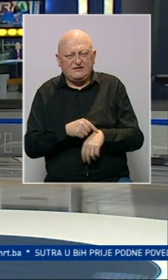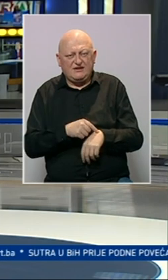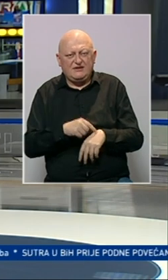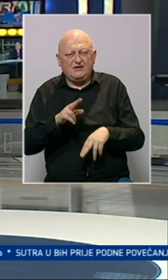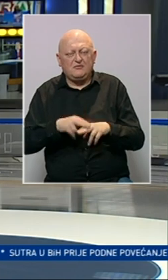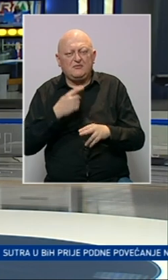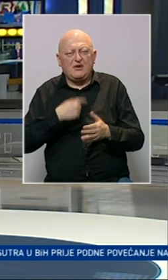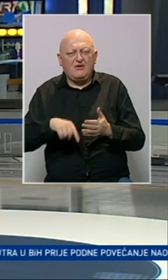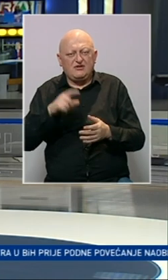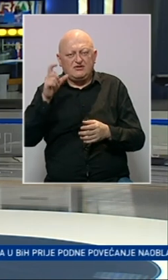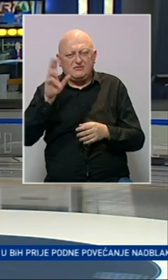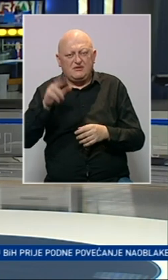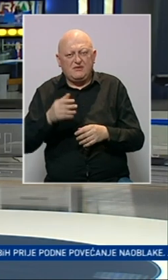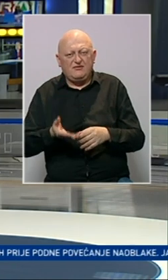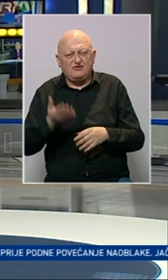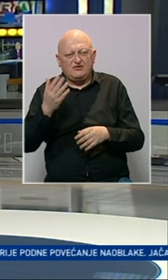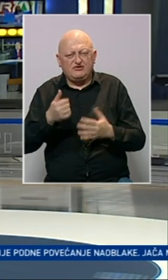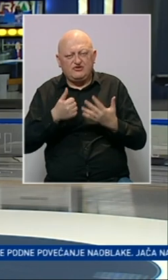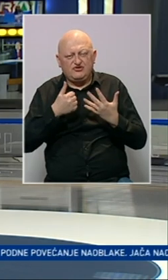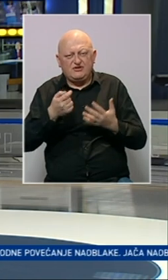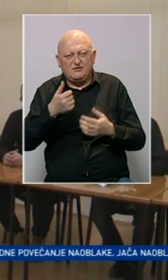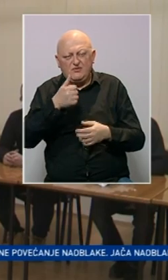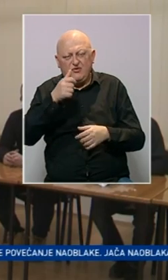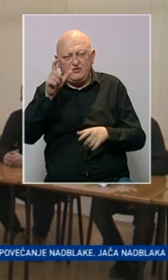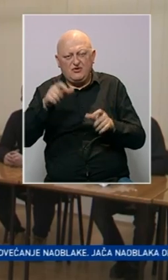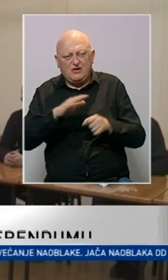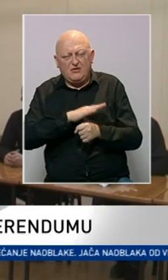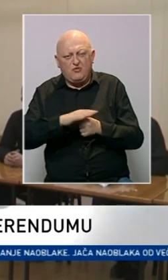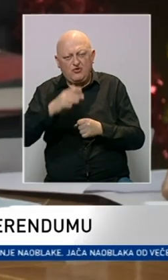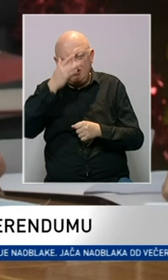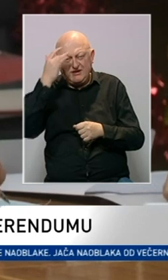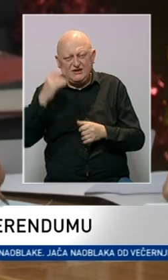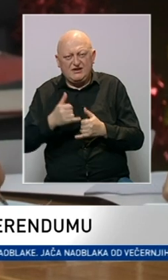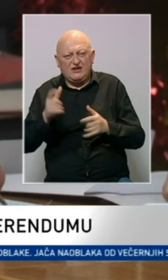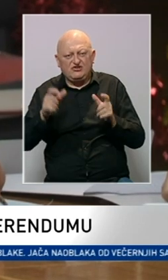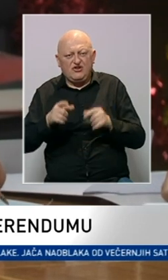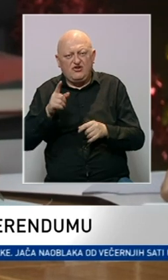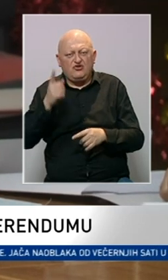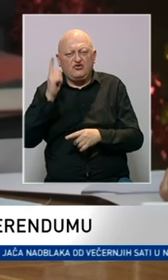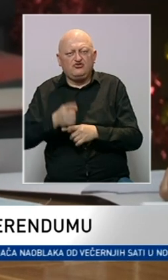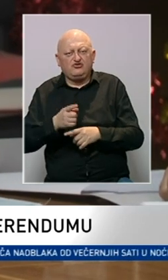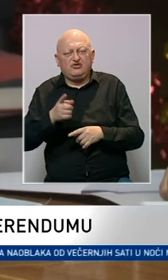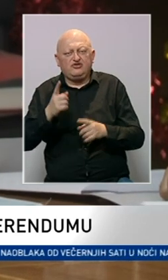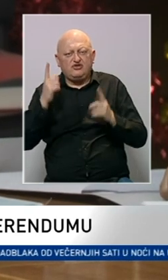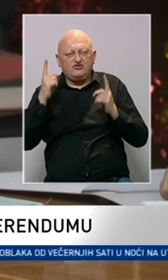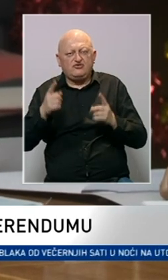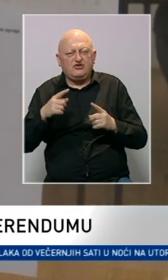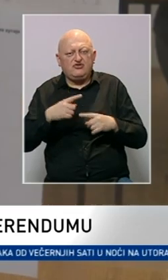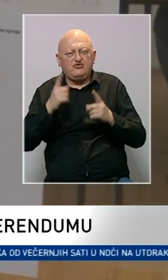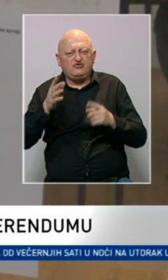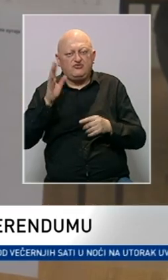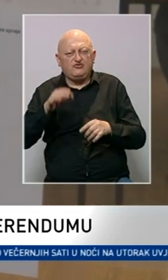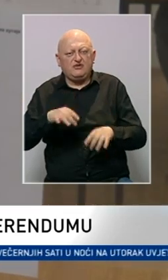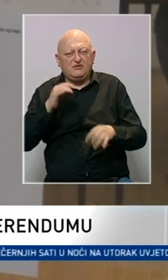20 sati. Pravo glasa u Srbiji imalo je nešto više od 6,5 miliona punuljetnih građana. Oni odlučuju da ovi će sudije i